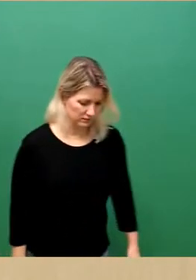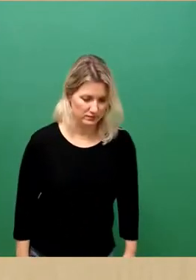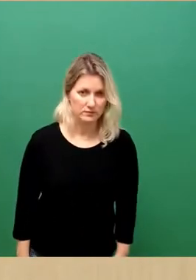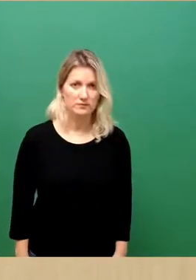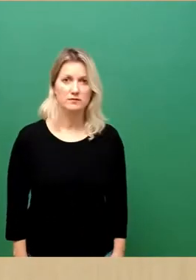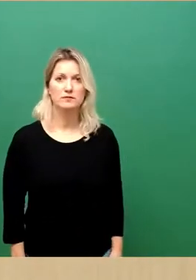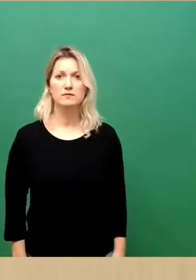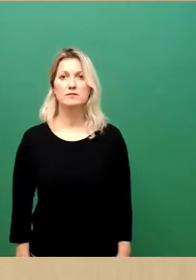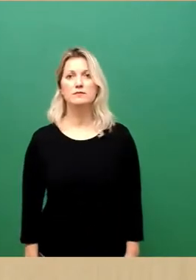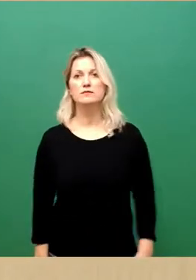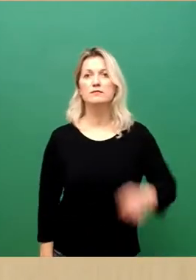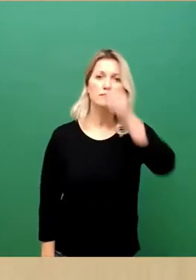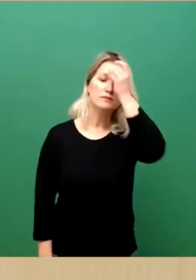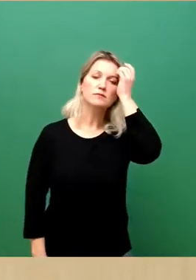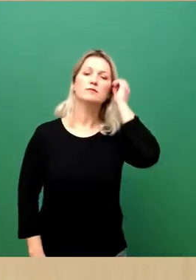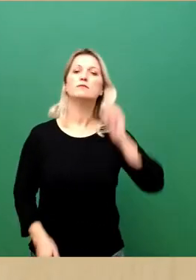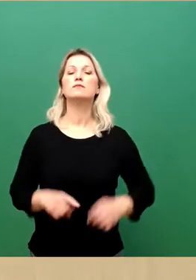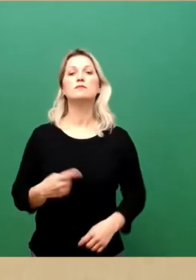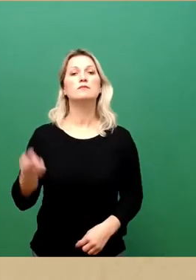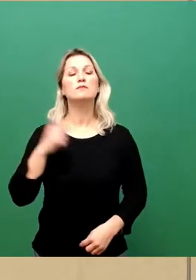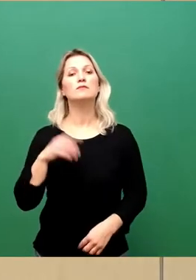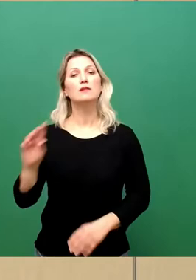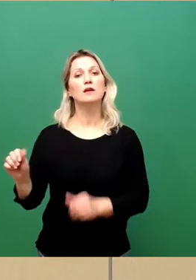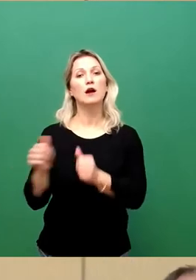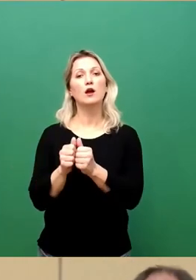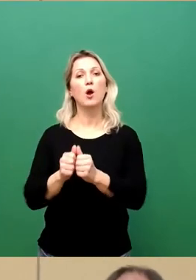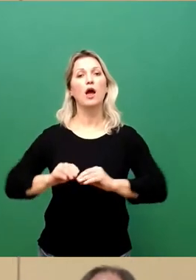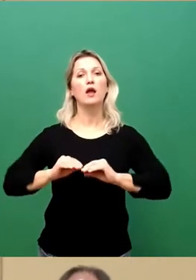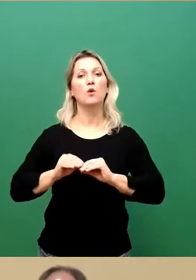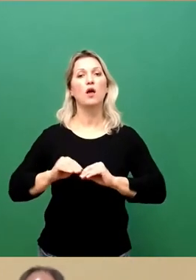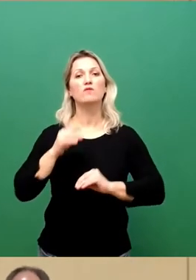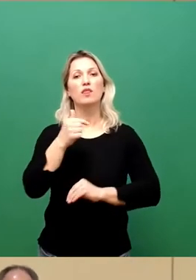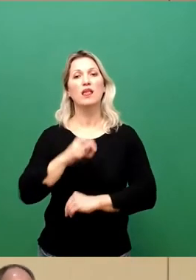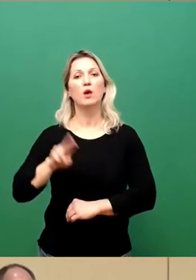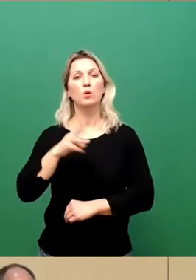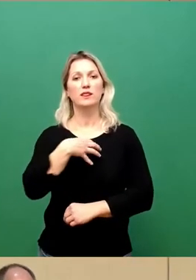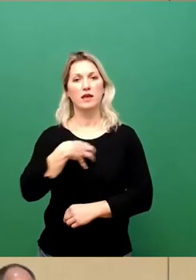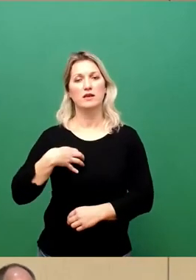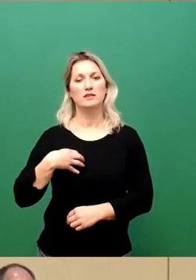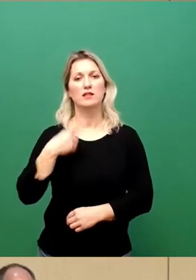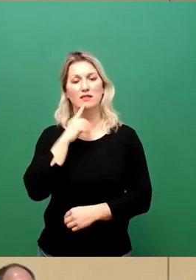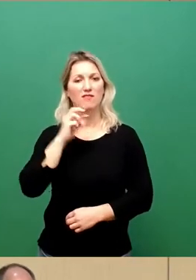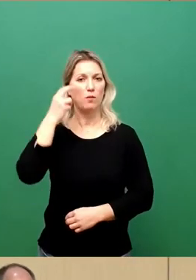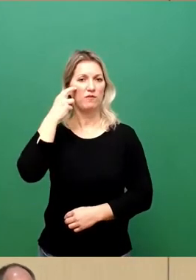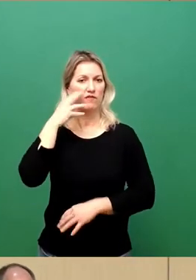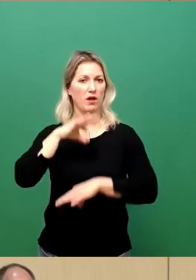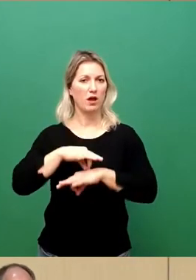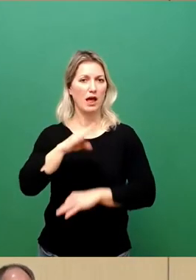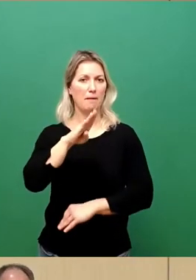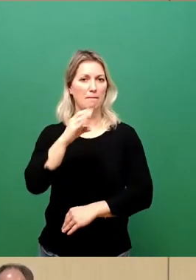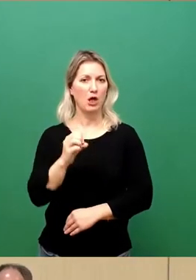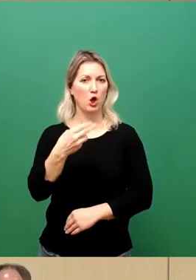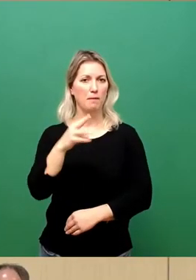Als nächstes darf ich die Prorektorin der TU Dresden, Frau Prof. Dr. Böhm, bitten und im Anschluss Herrn